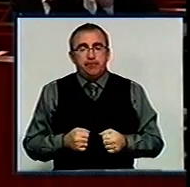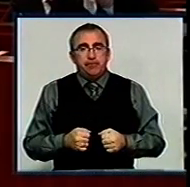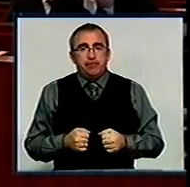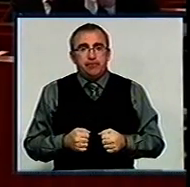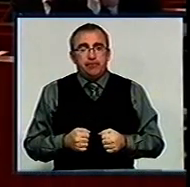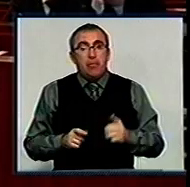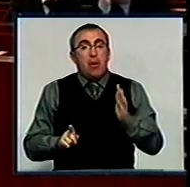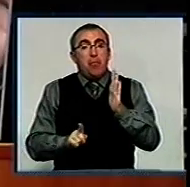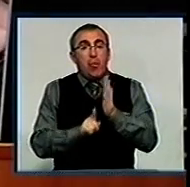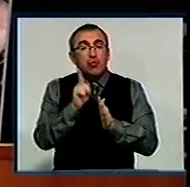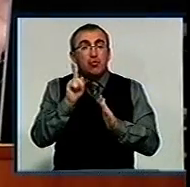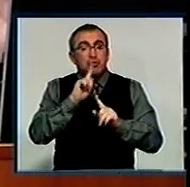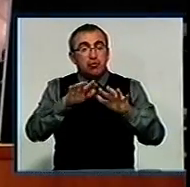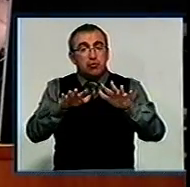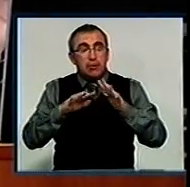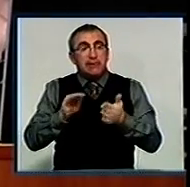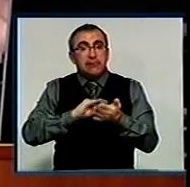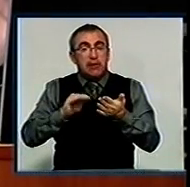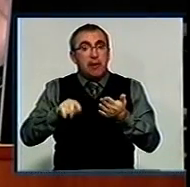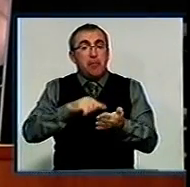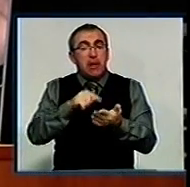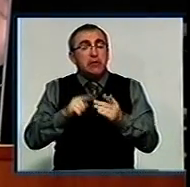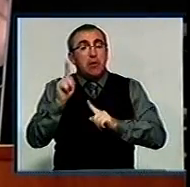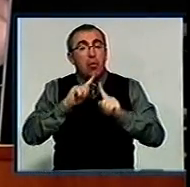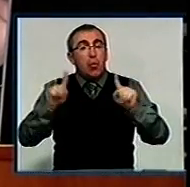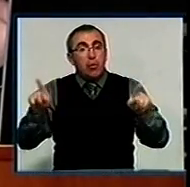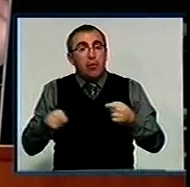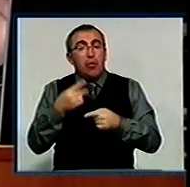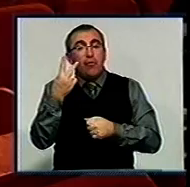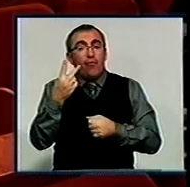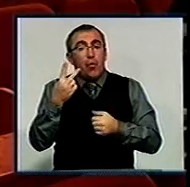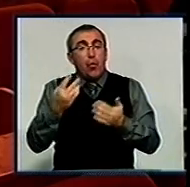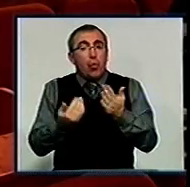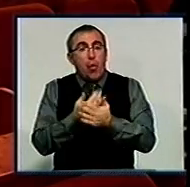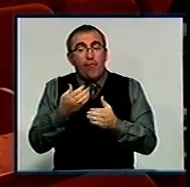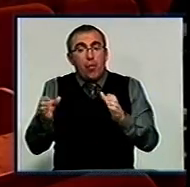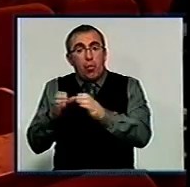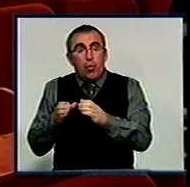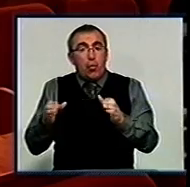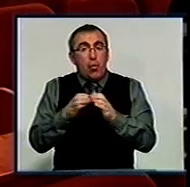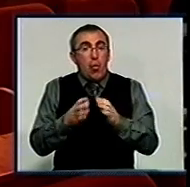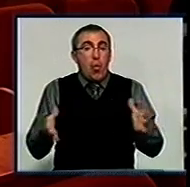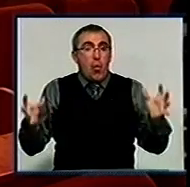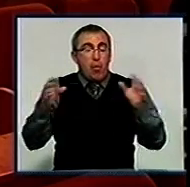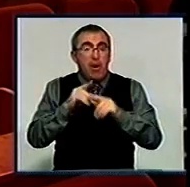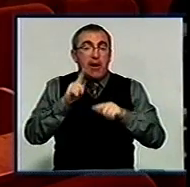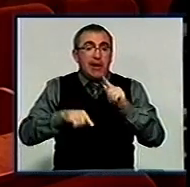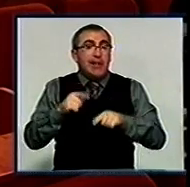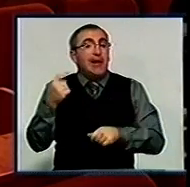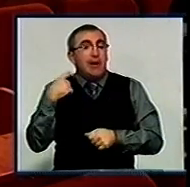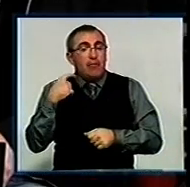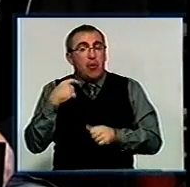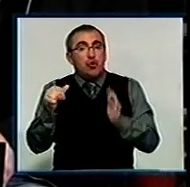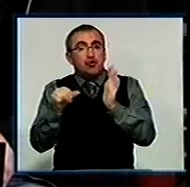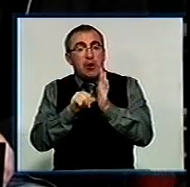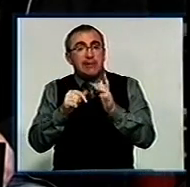На початку засідання секретар міської ради повідомив про утворення двох нових депутатських груп. До об'єднань за єдність та рідний Кіровоград входить по шестеро